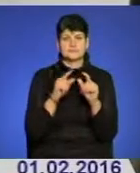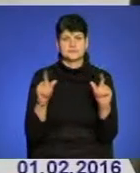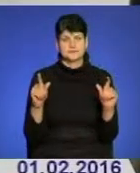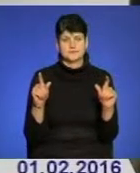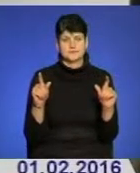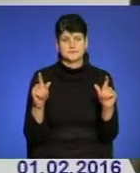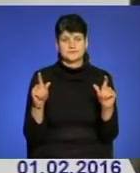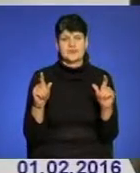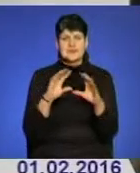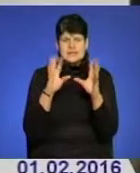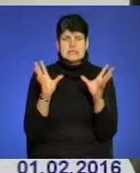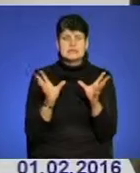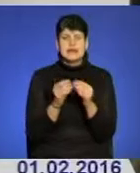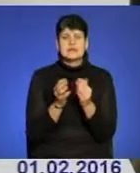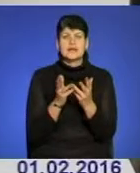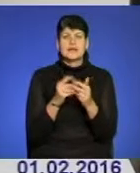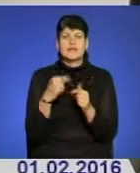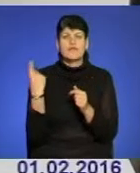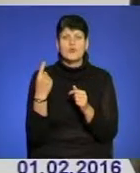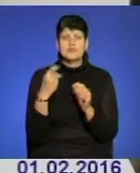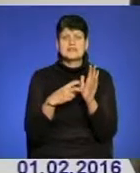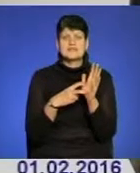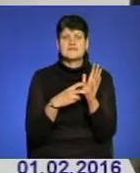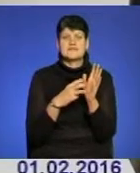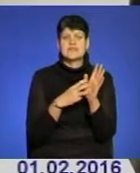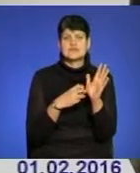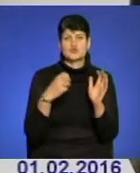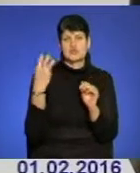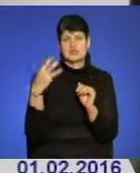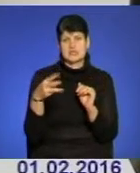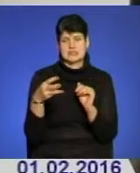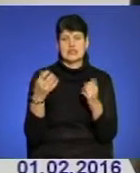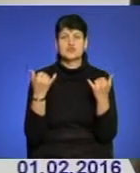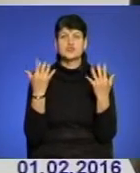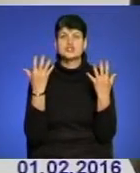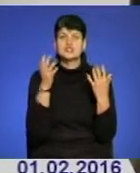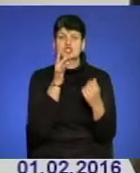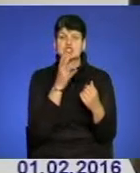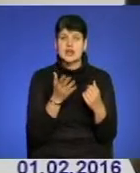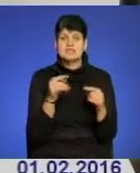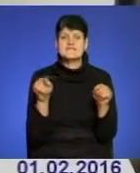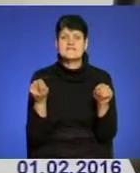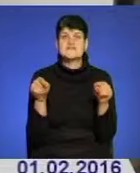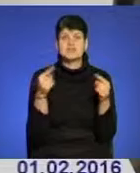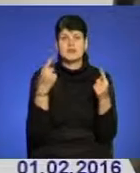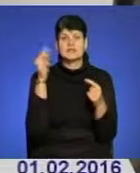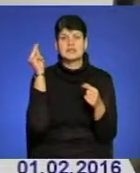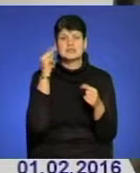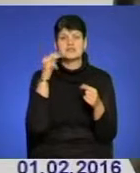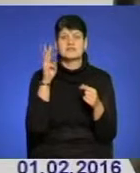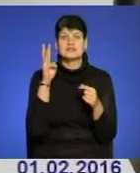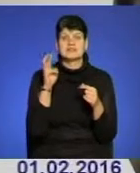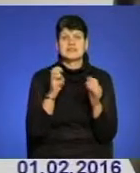Загальна кількість по області 830. Тобто на сьогоднішній час відновлено навчання у